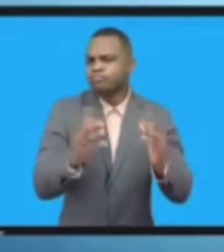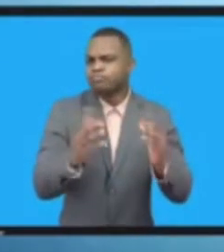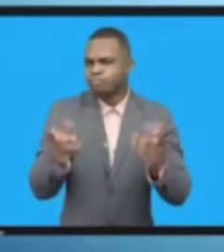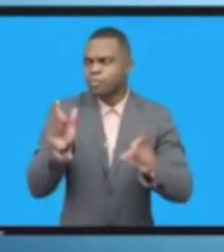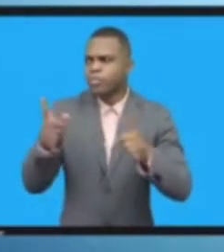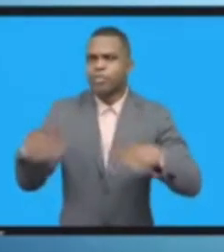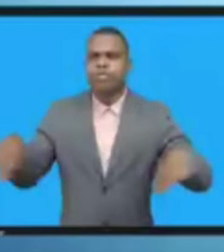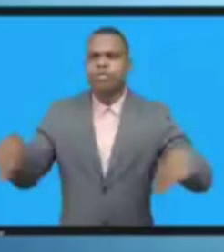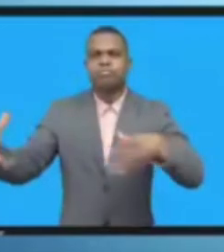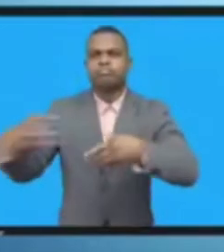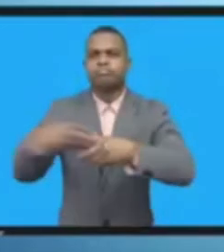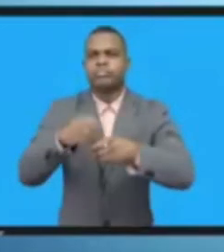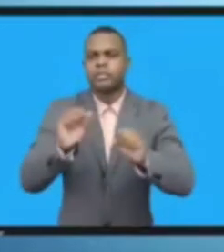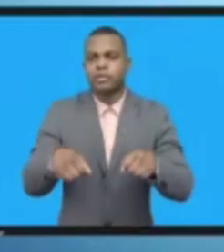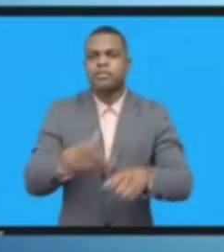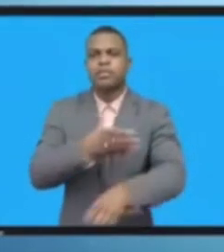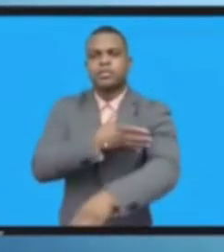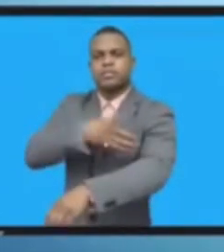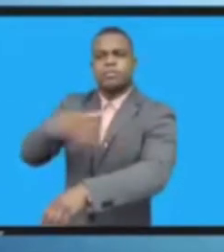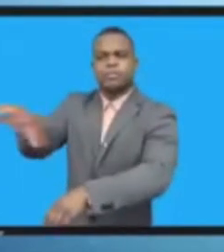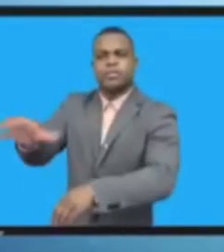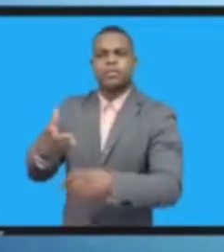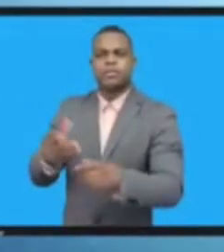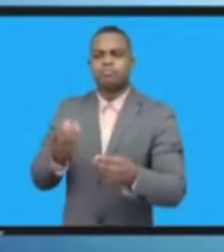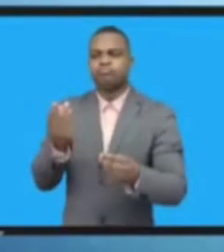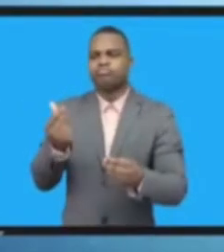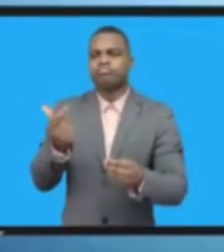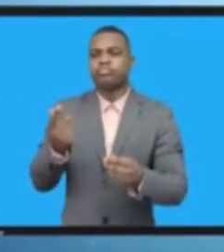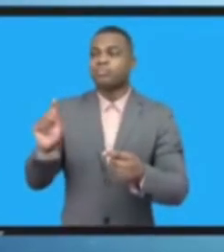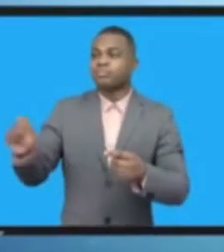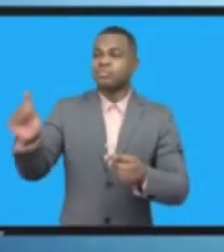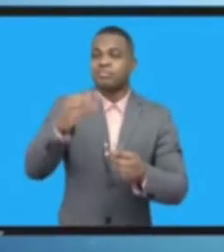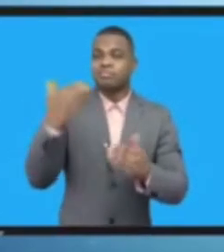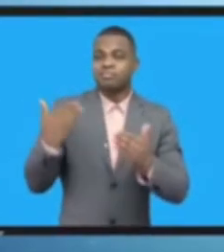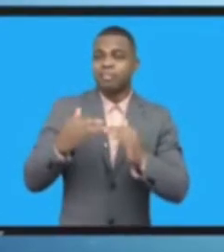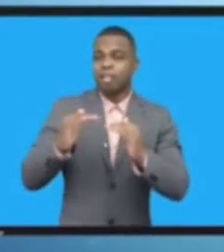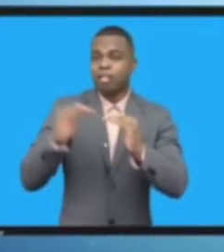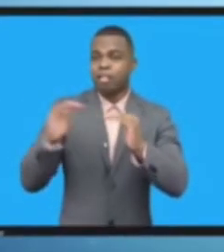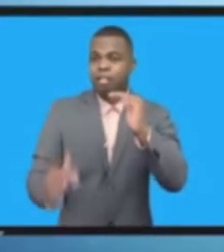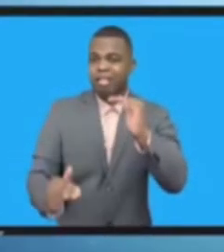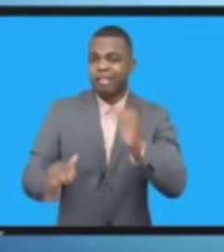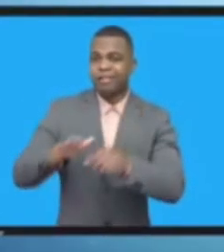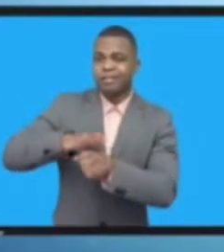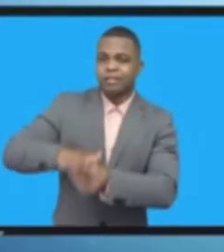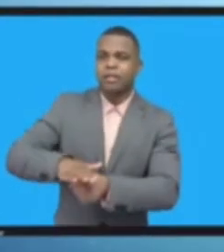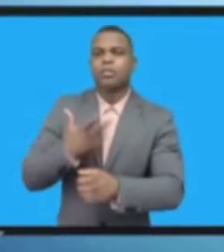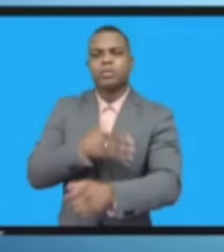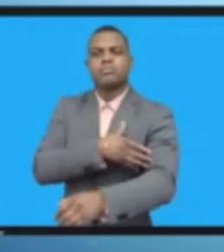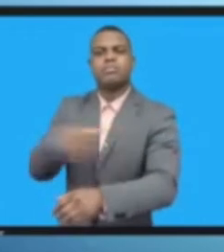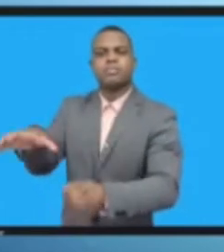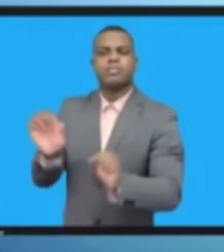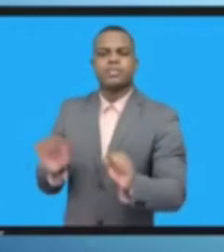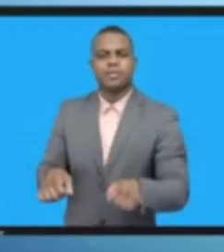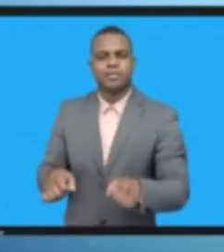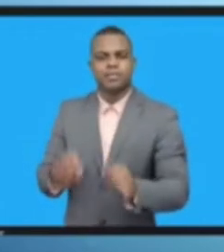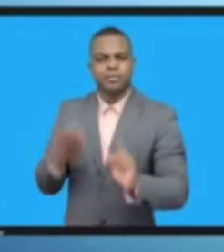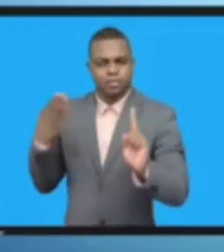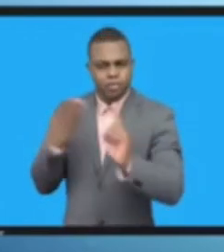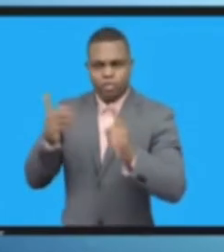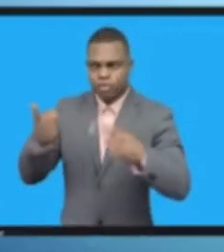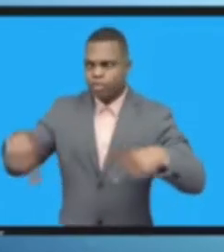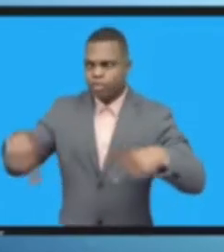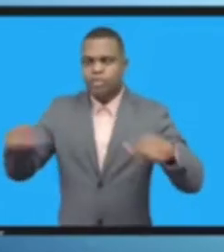أن نتأكد جميعاً من أن الجميع يستطيع أن يتواصل يمكننا أن نتشاطر في المعرفة الدولية